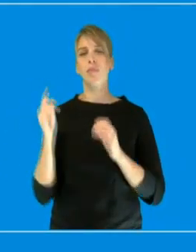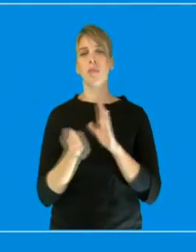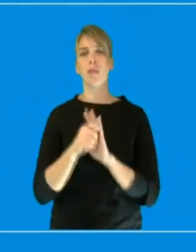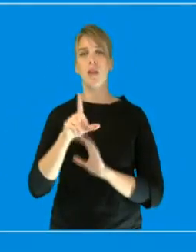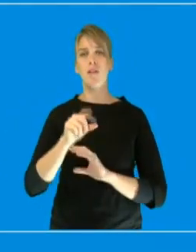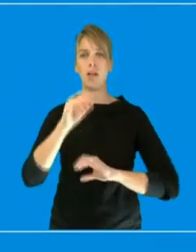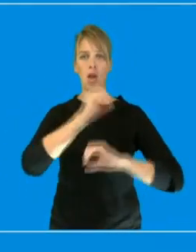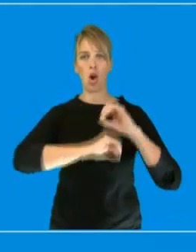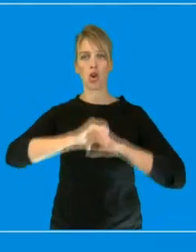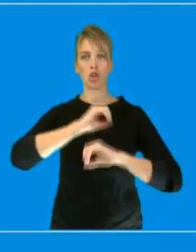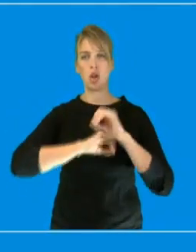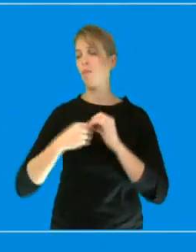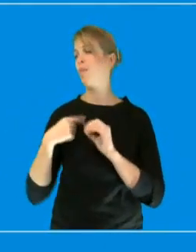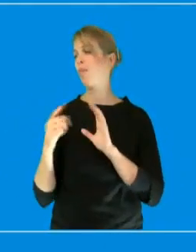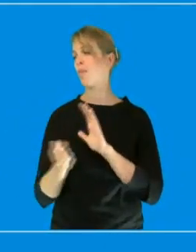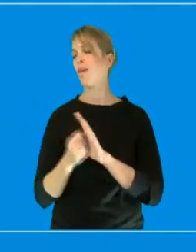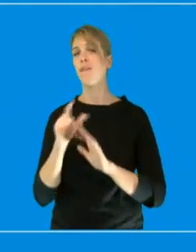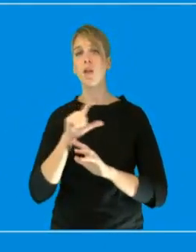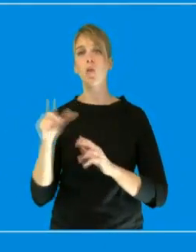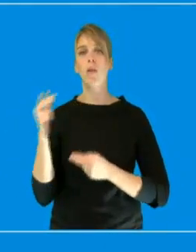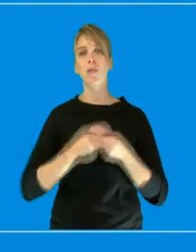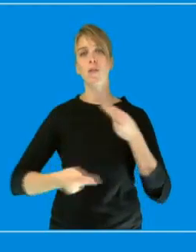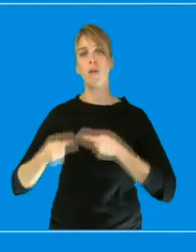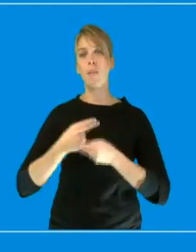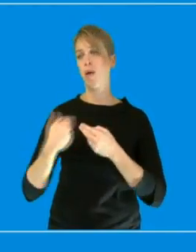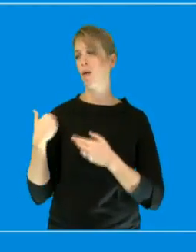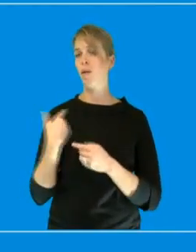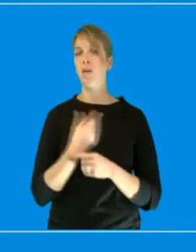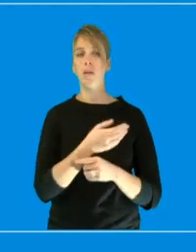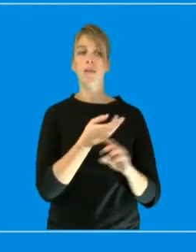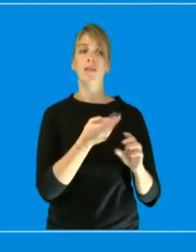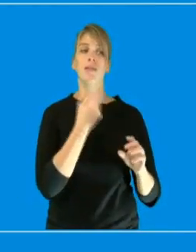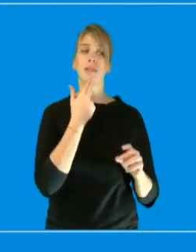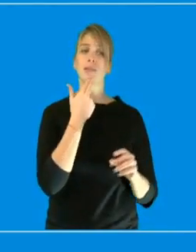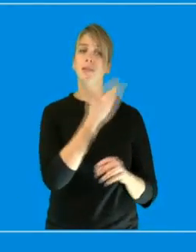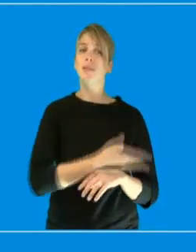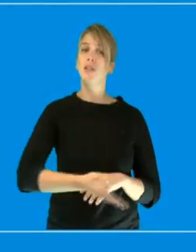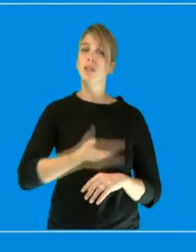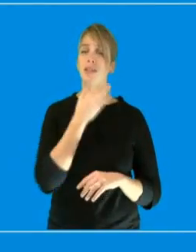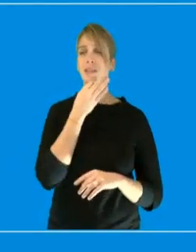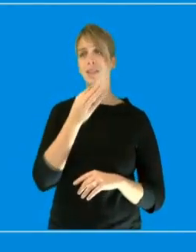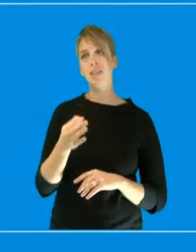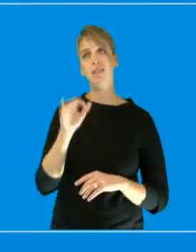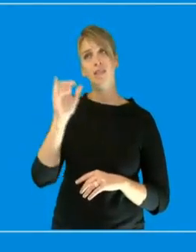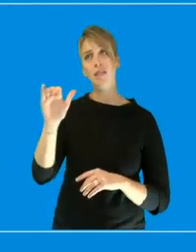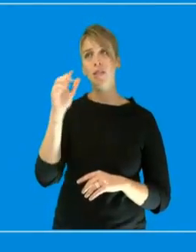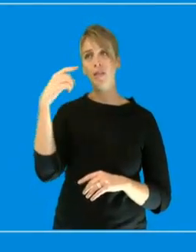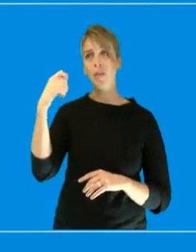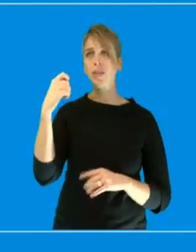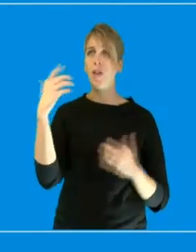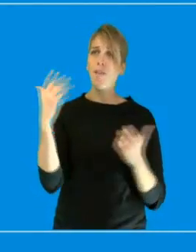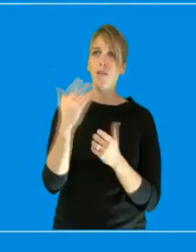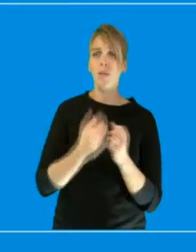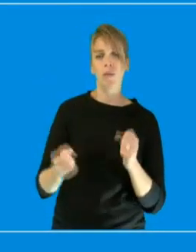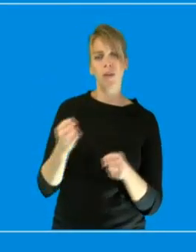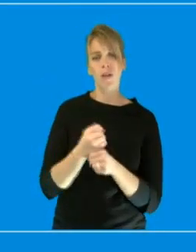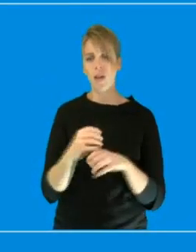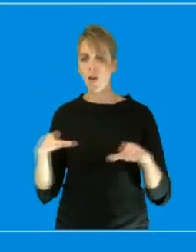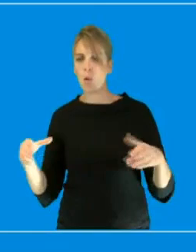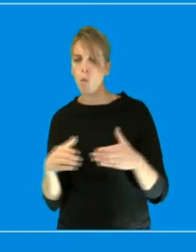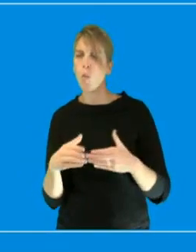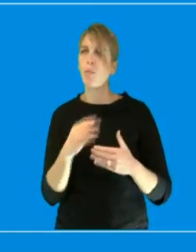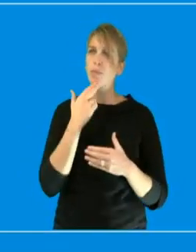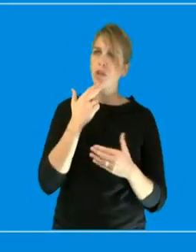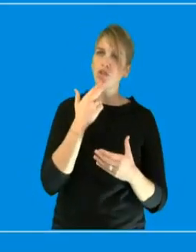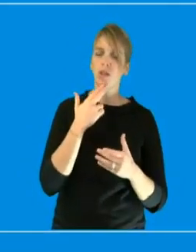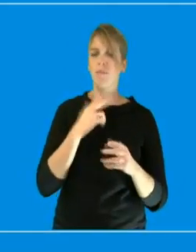novembre dernier pour vous dire qu'ils souhaitaient la remise en place de comités, d'usagers, de mobilités, bref, d